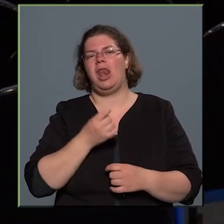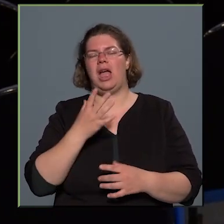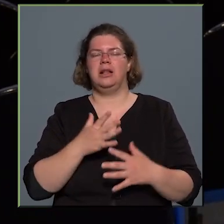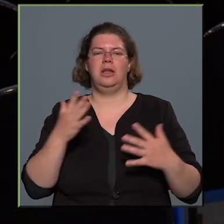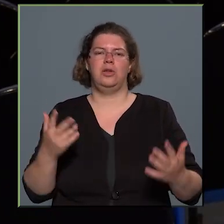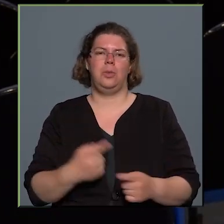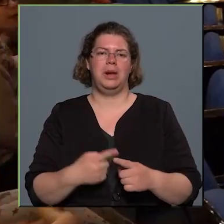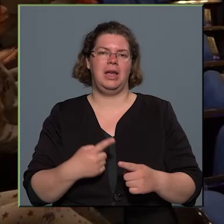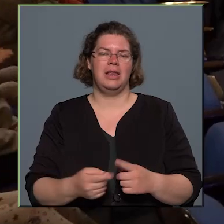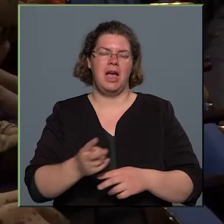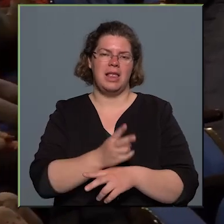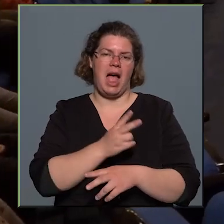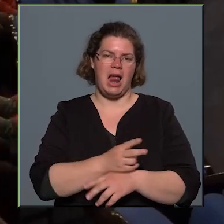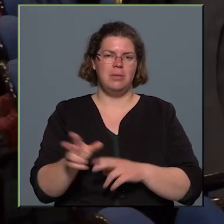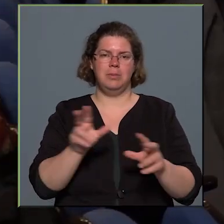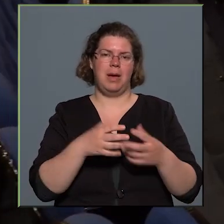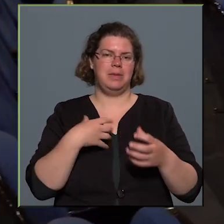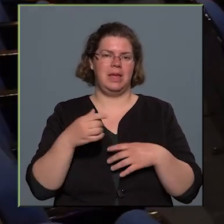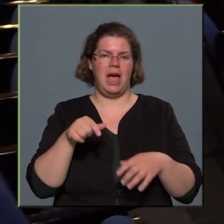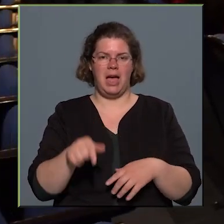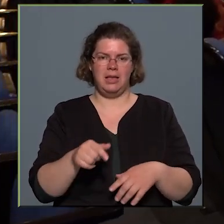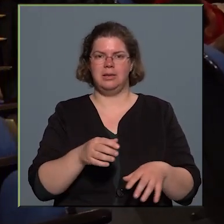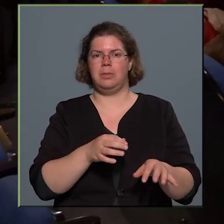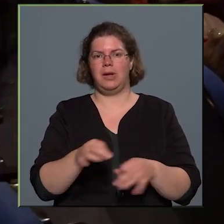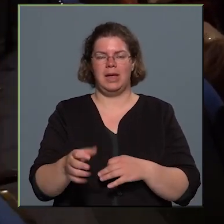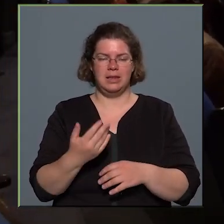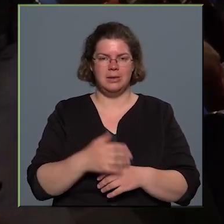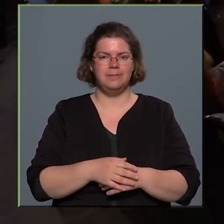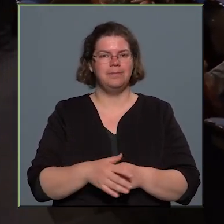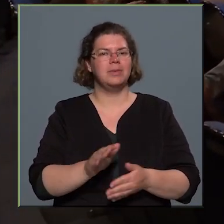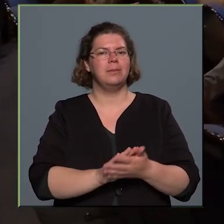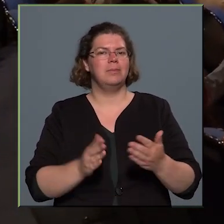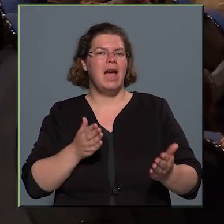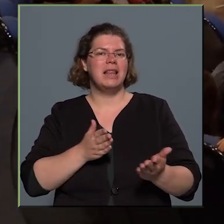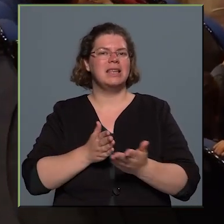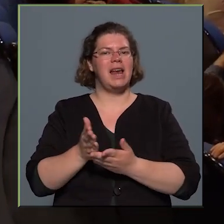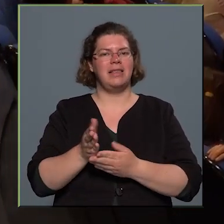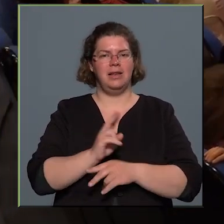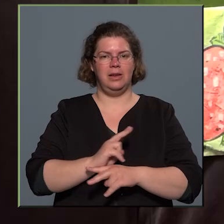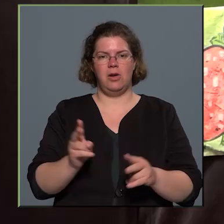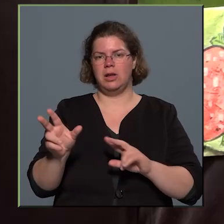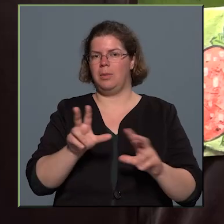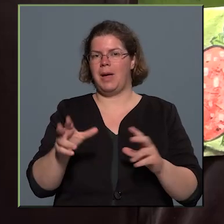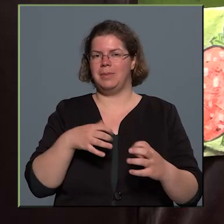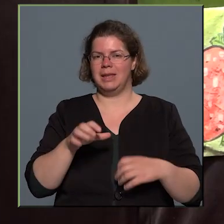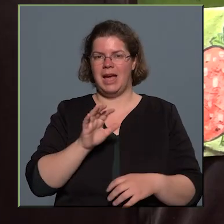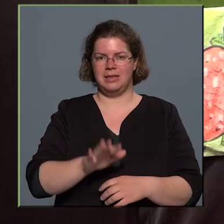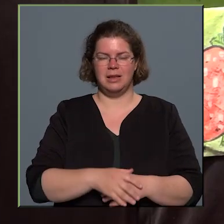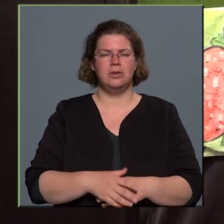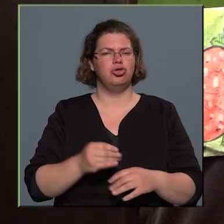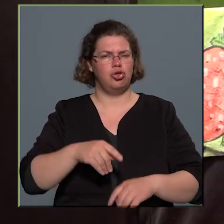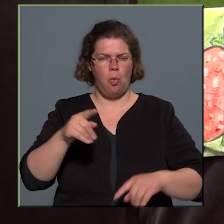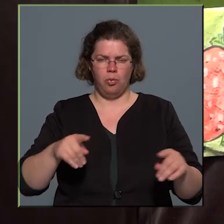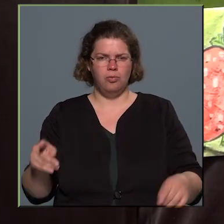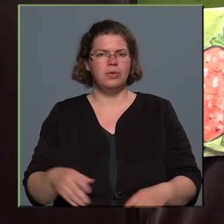bábjainknak egyébként az állami bábszínház műhelyében készült. Milyen irányzatai vannak a bábszínháznak? Nagyon-nagyon sokféle